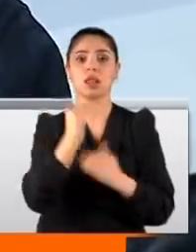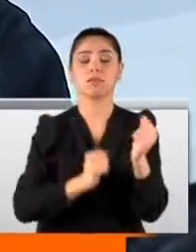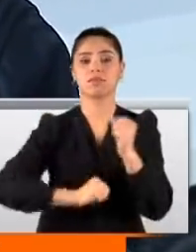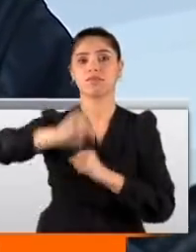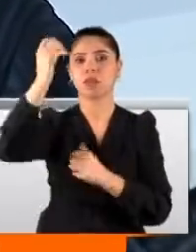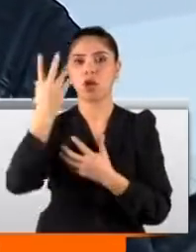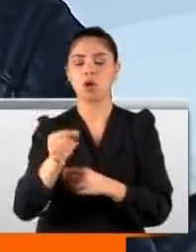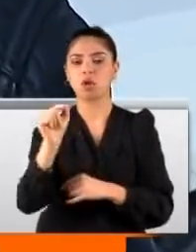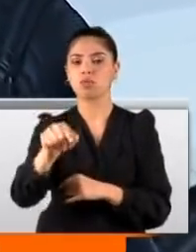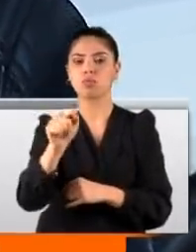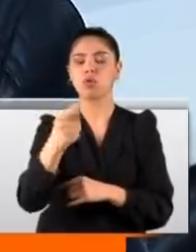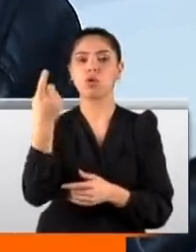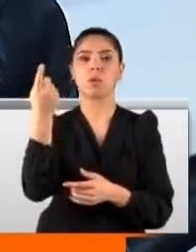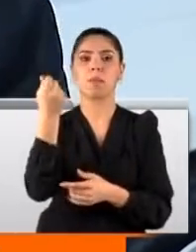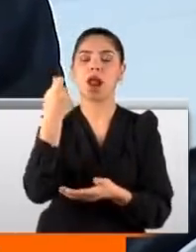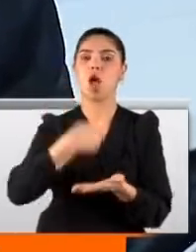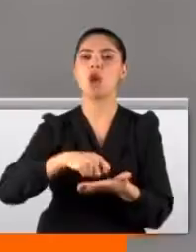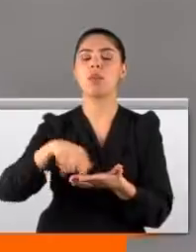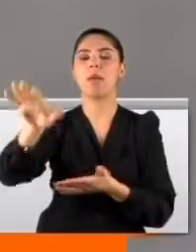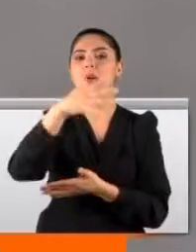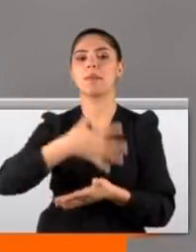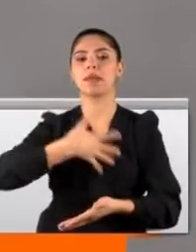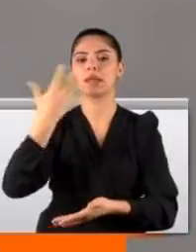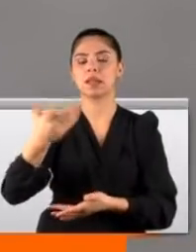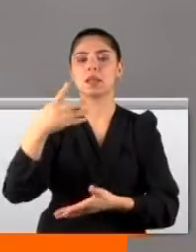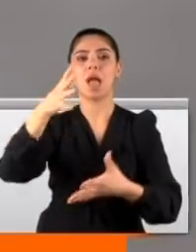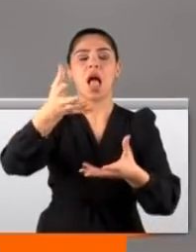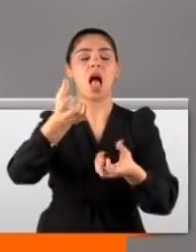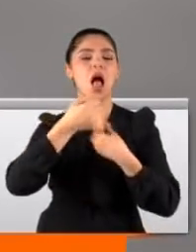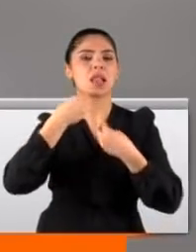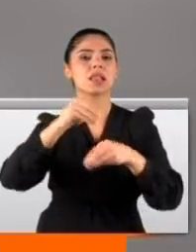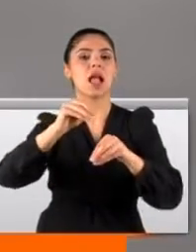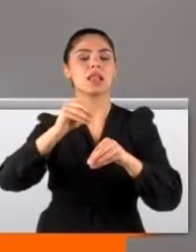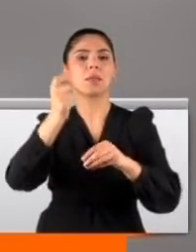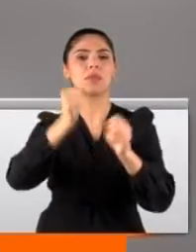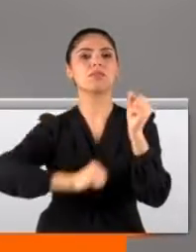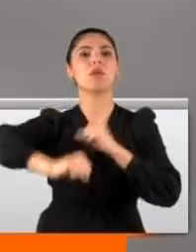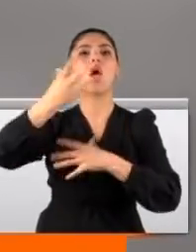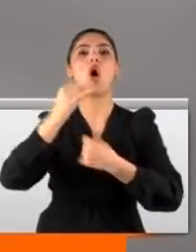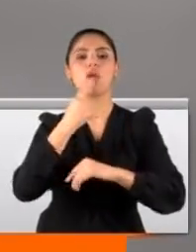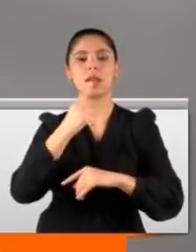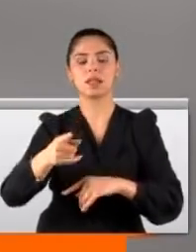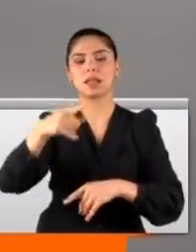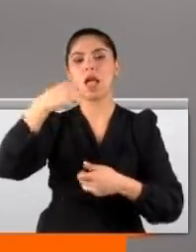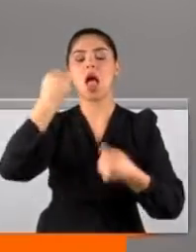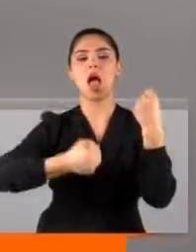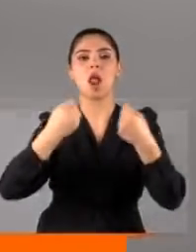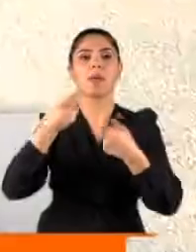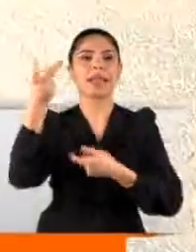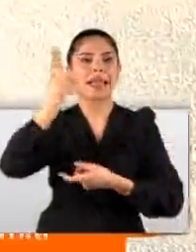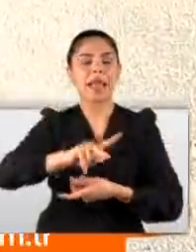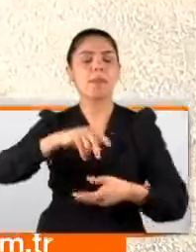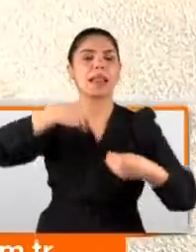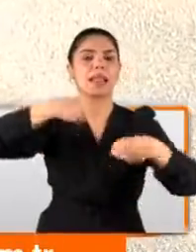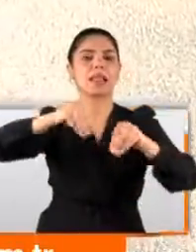rakamlar olacak. Bu rakamları ödemeyi göze almazlar. Al satçılar piyasayı yükseltmesin diye otomobilde yeminli satış dönemi başladı.